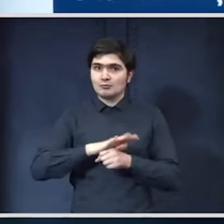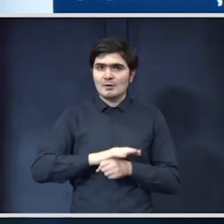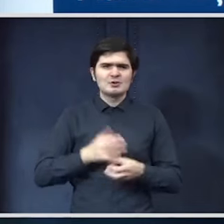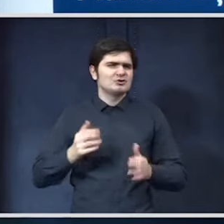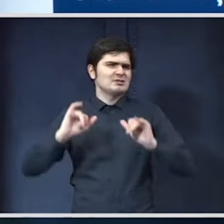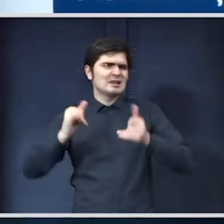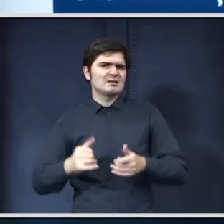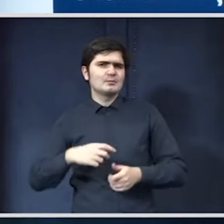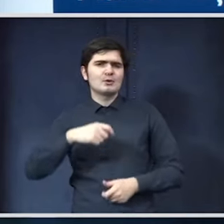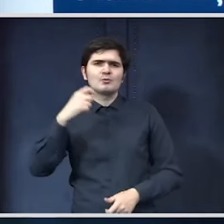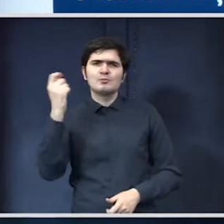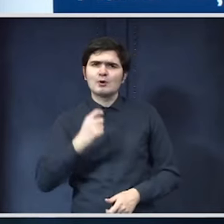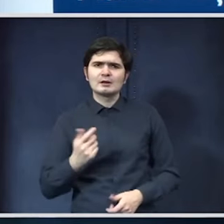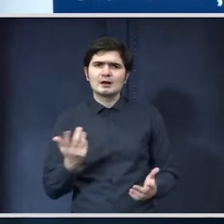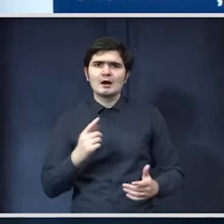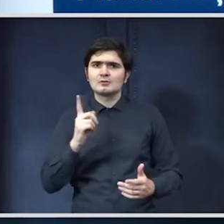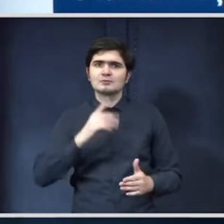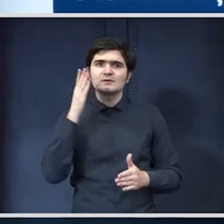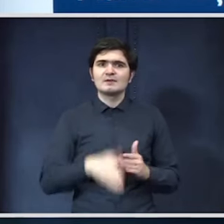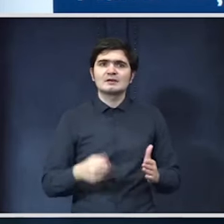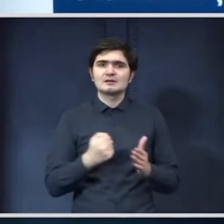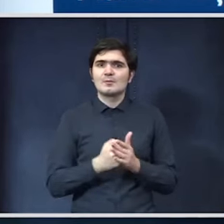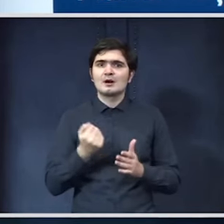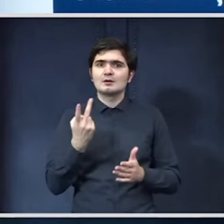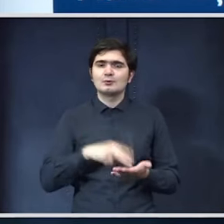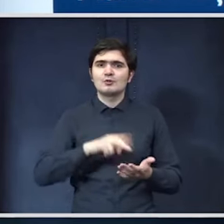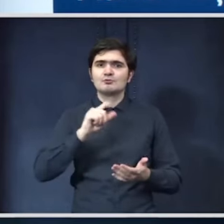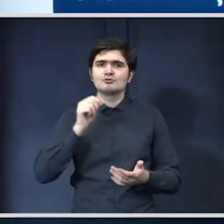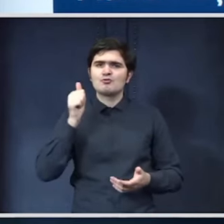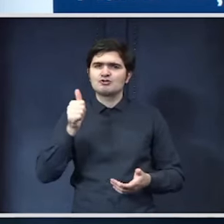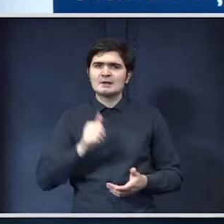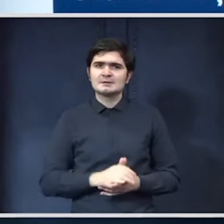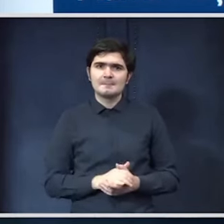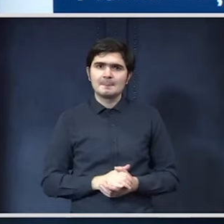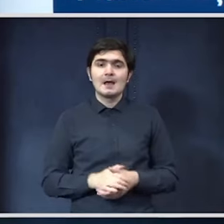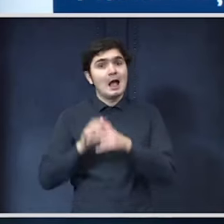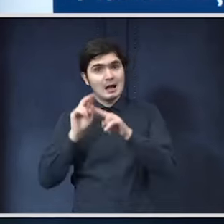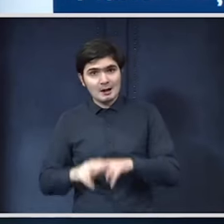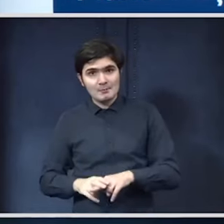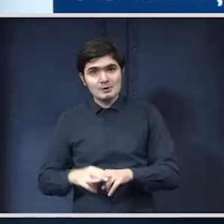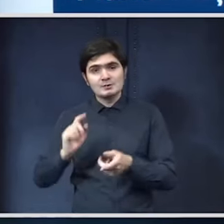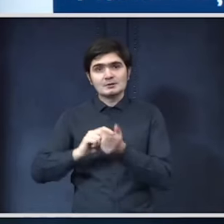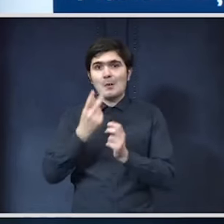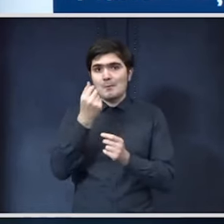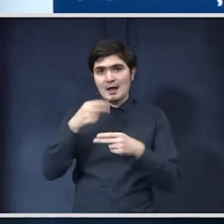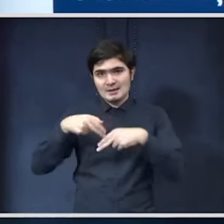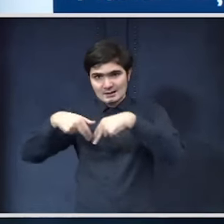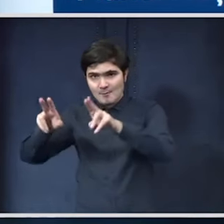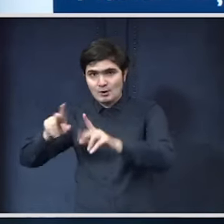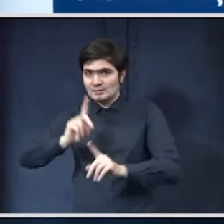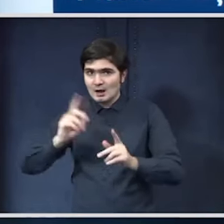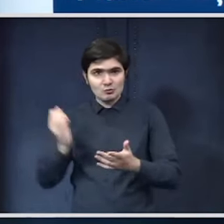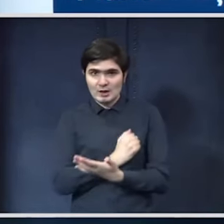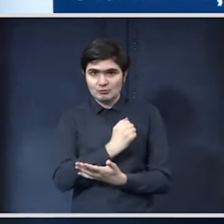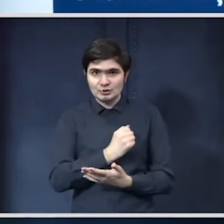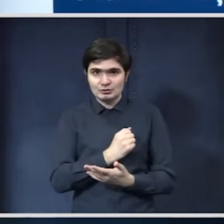ce se întâmplă cu proiectele care nu sunt finalizate până în 2026 rămân trebuie să dea înapoi finanțarea obținută până în